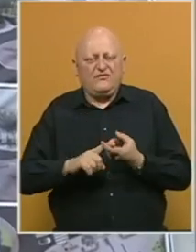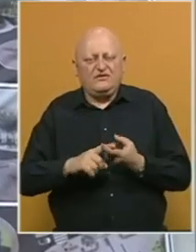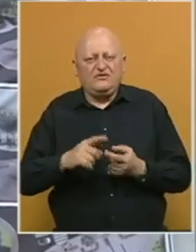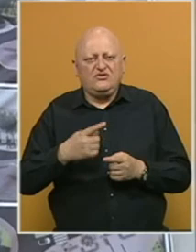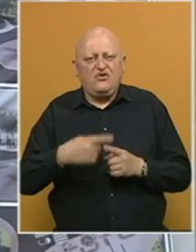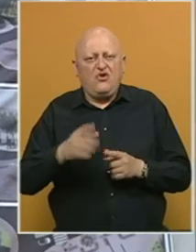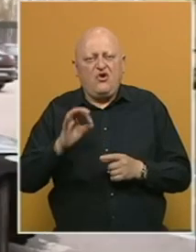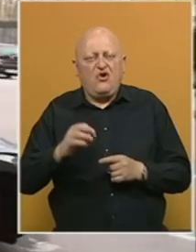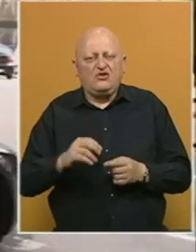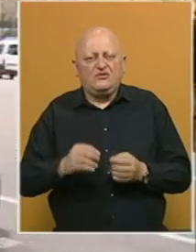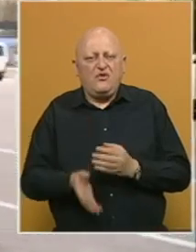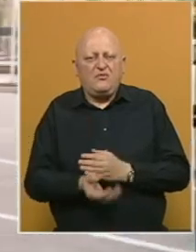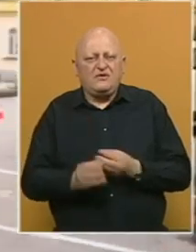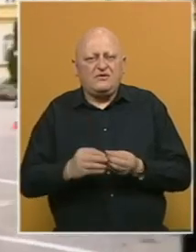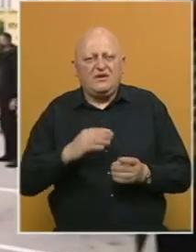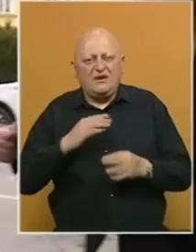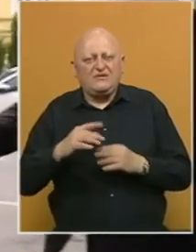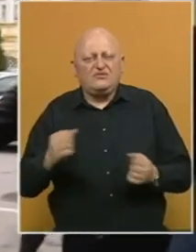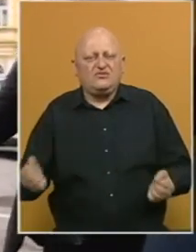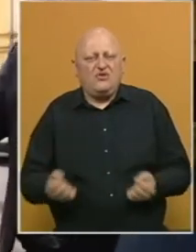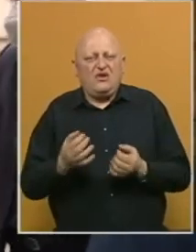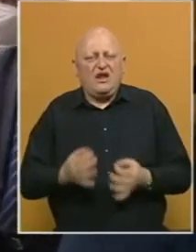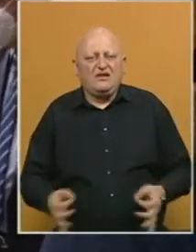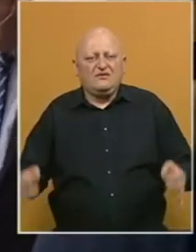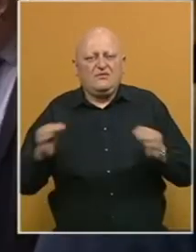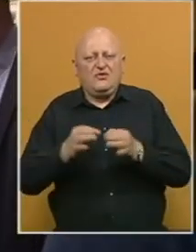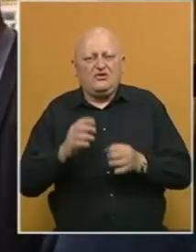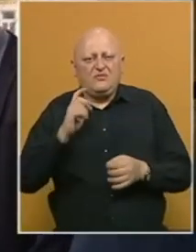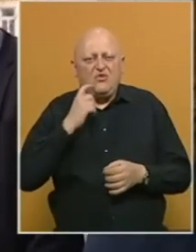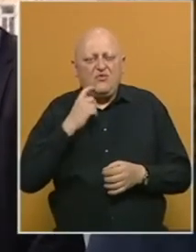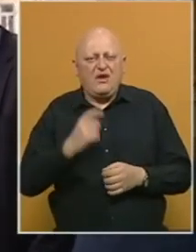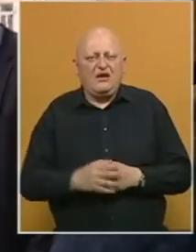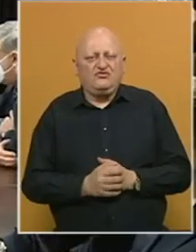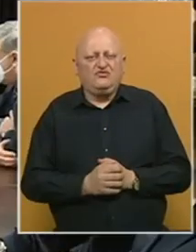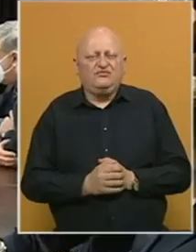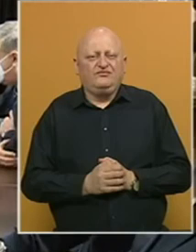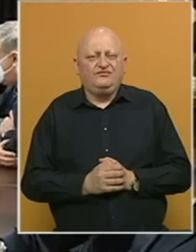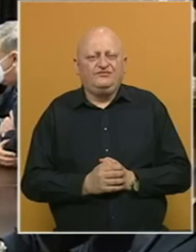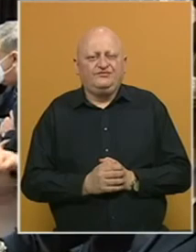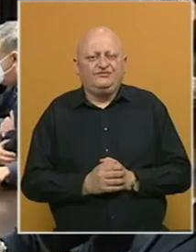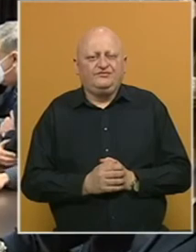Šukretom Fazlićem. Osim o migranskoj krizi razgovarali su i o razvenim projektima u Bihaću.